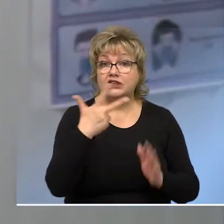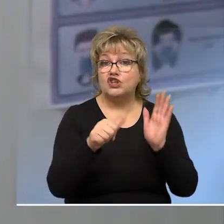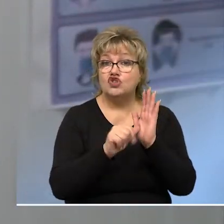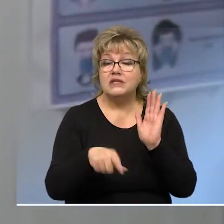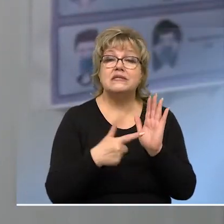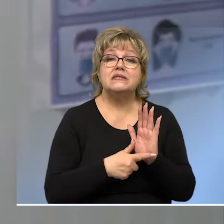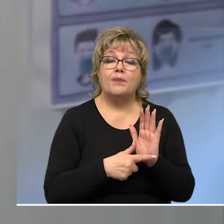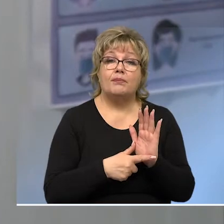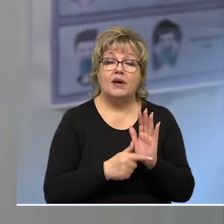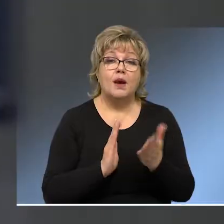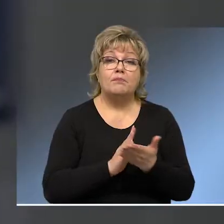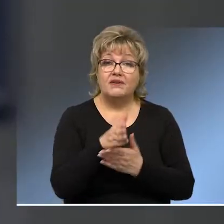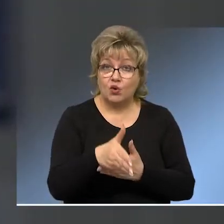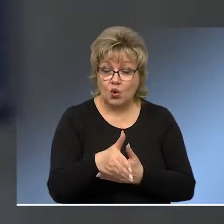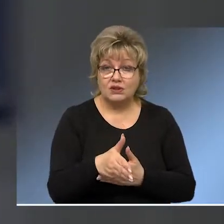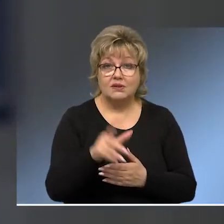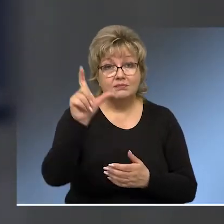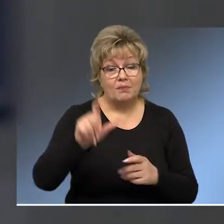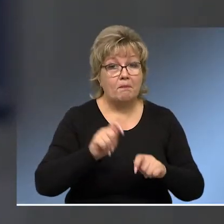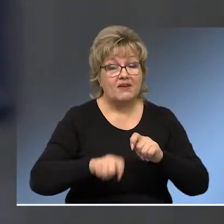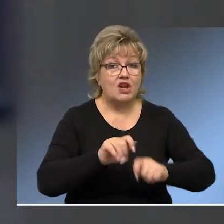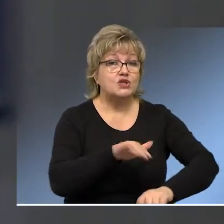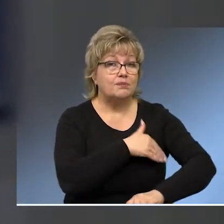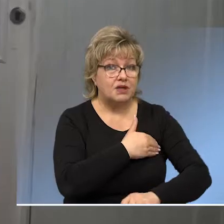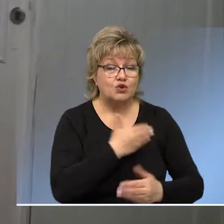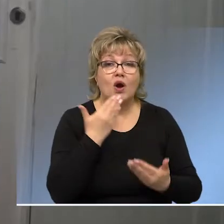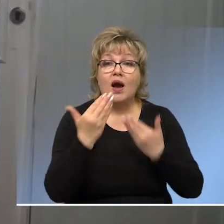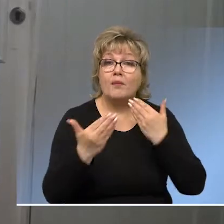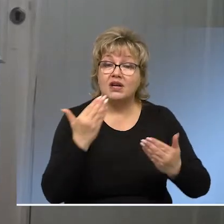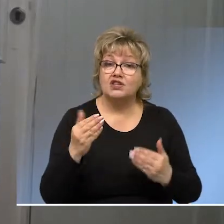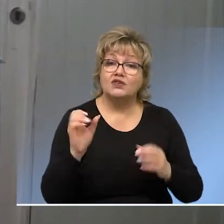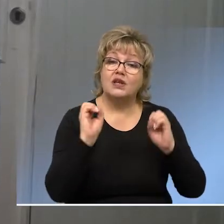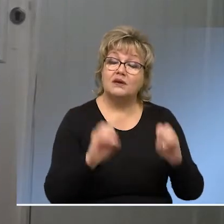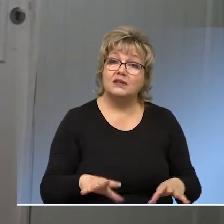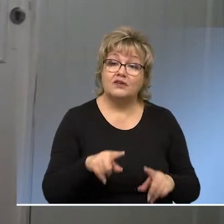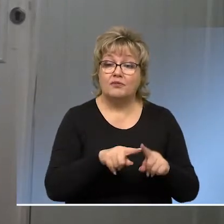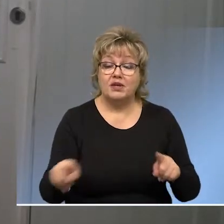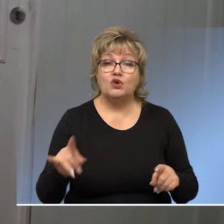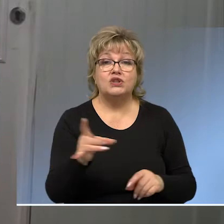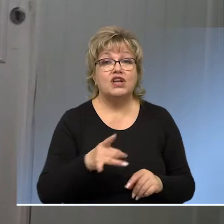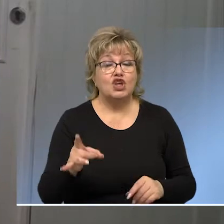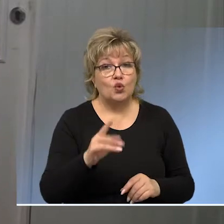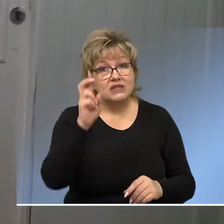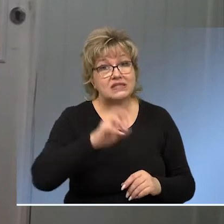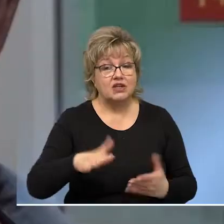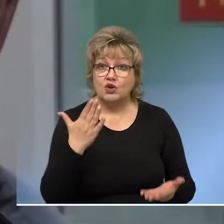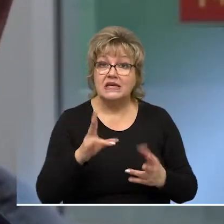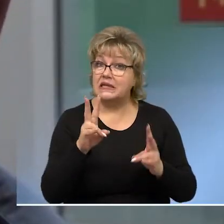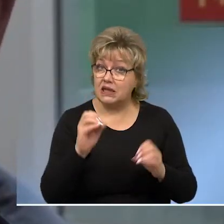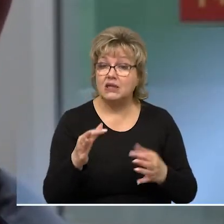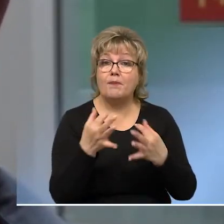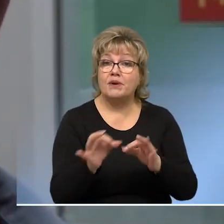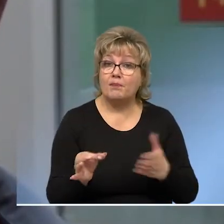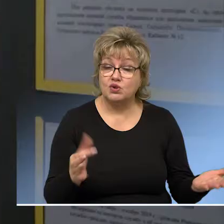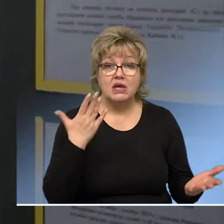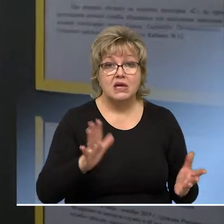36,7. При входе у призывника проверяют температуру, опрашивают, покидал ли он в период пандемии регион, страну. Если